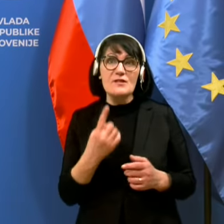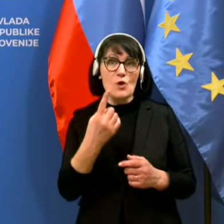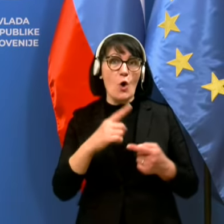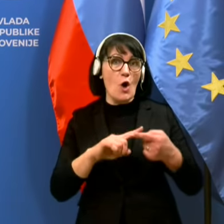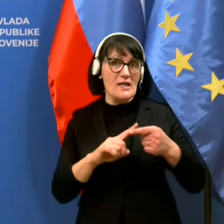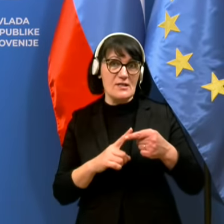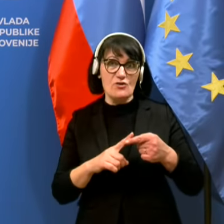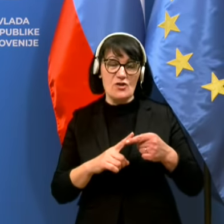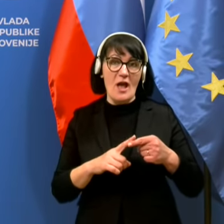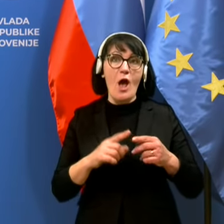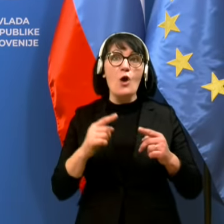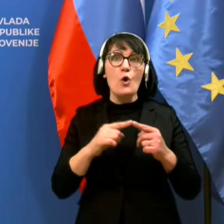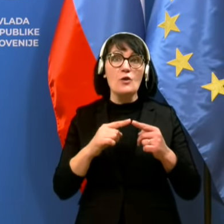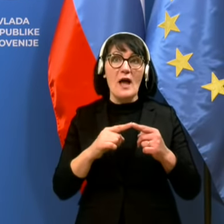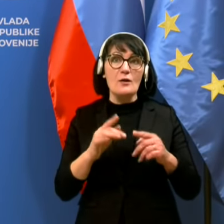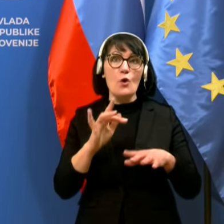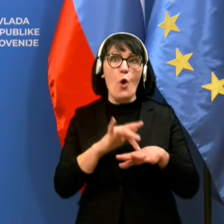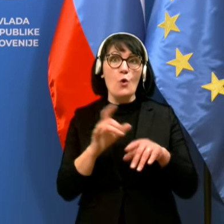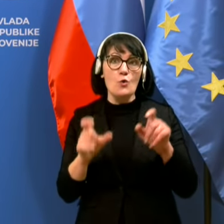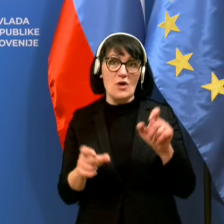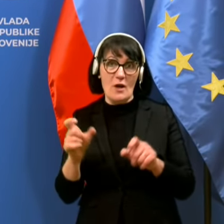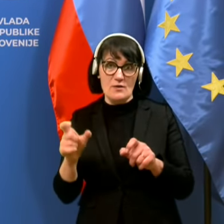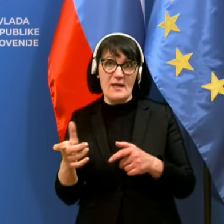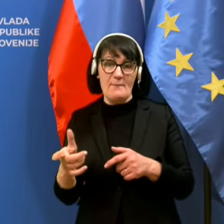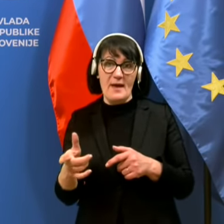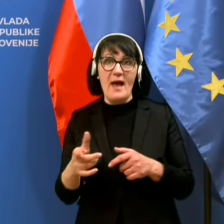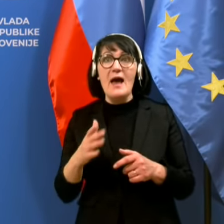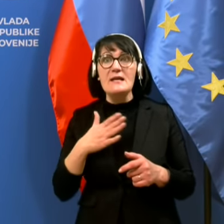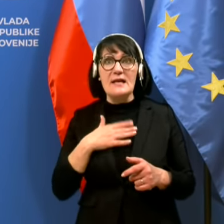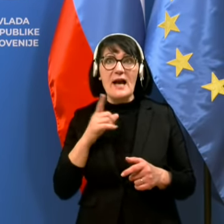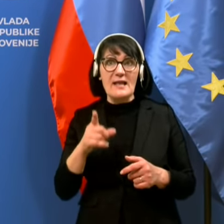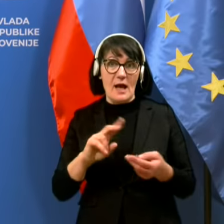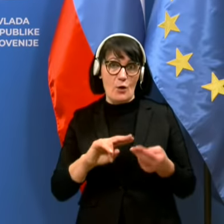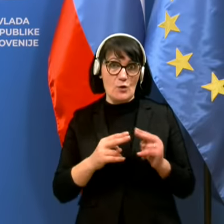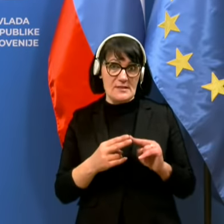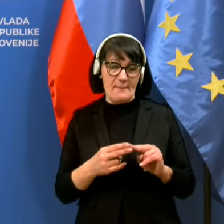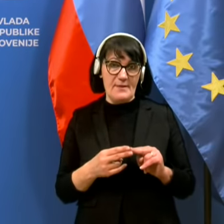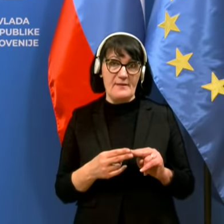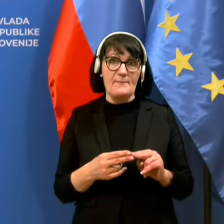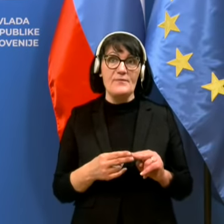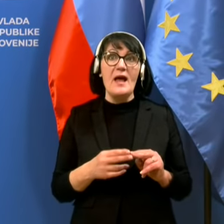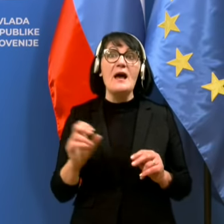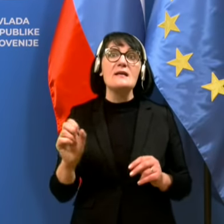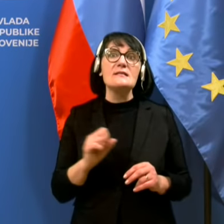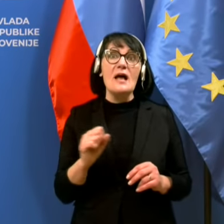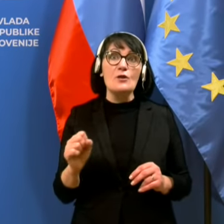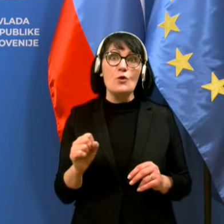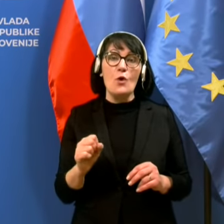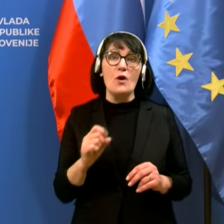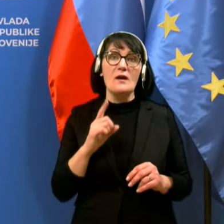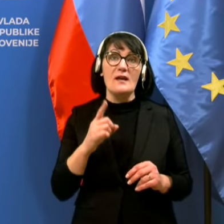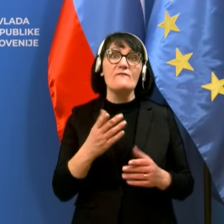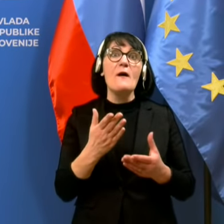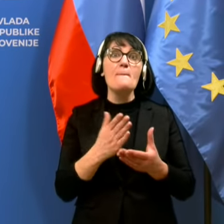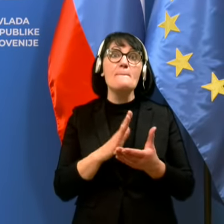kontakt okužene osebe. Zakaj ta koncept? Zato, ker v primirih pa, ko oseba